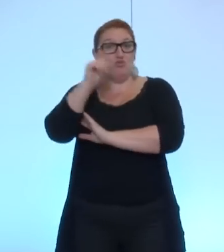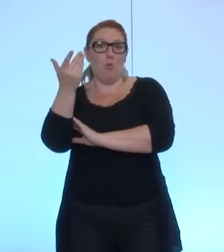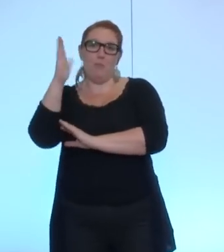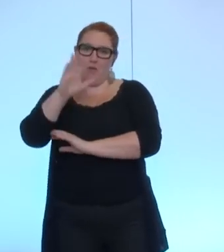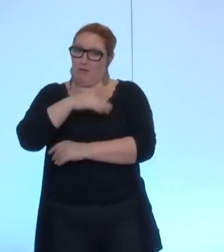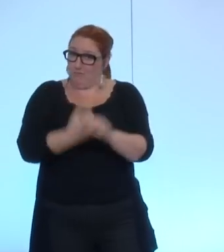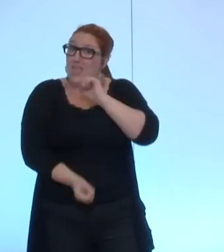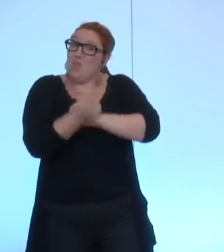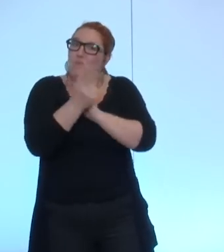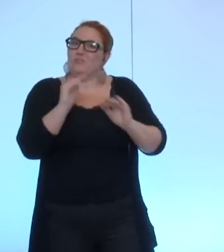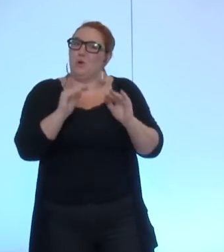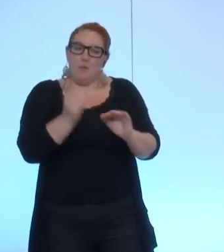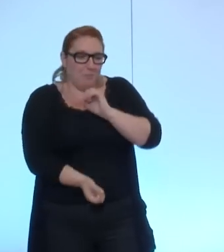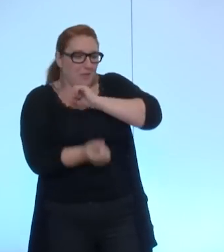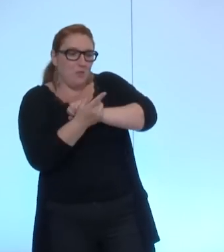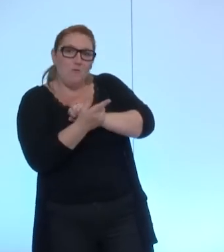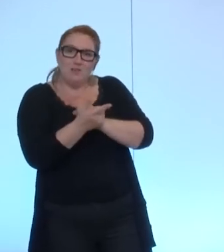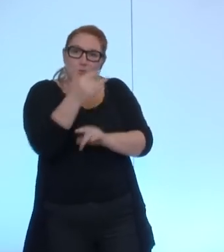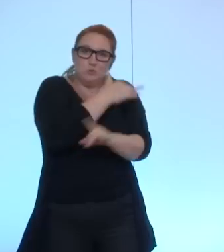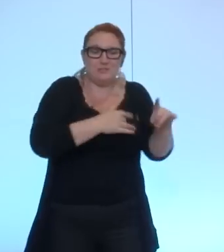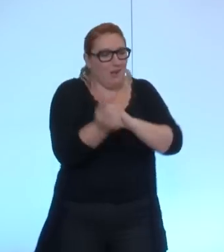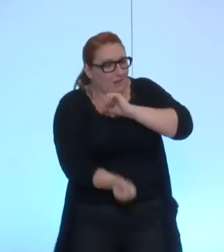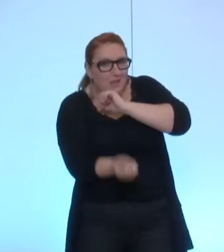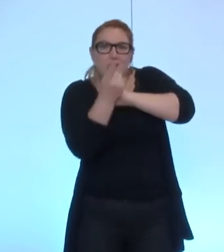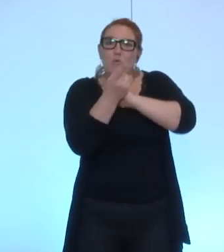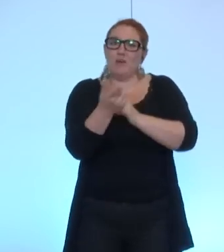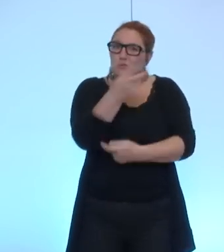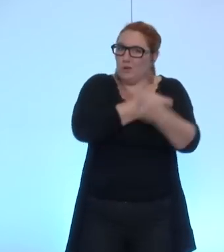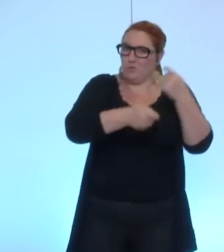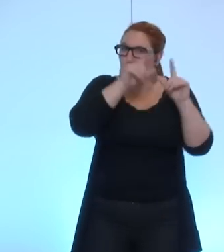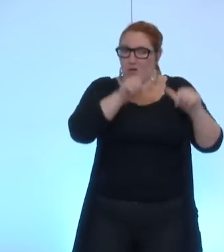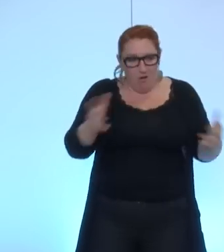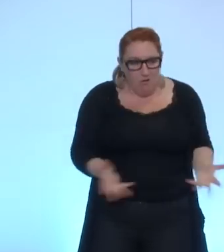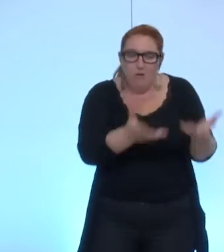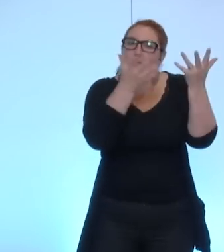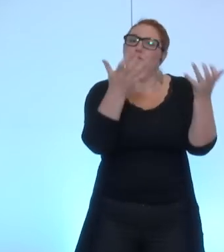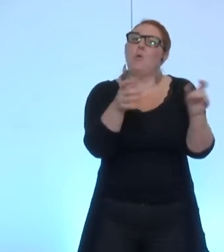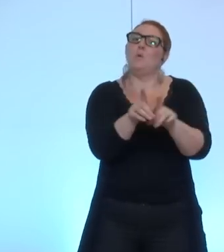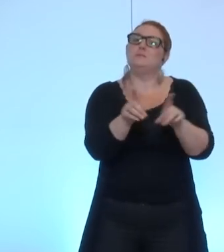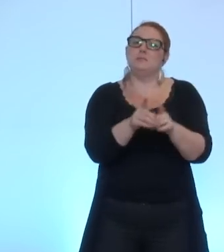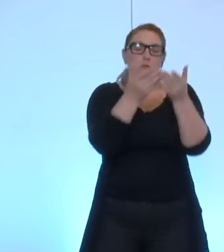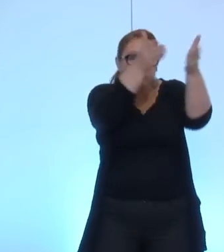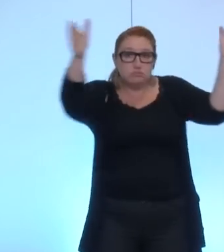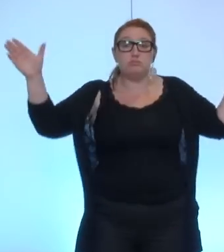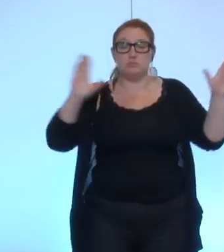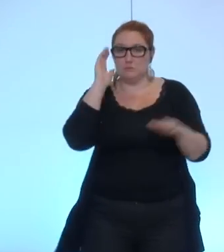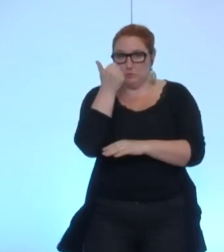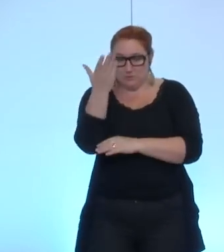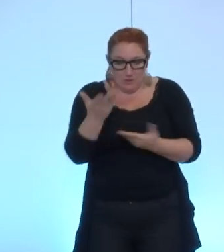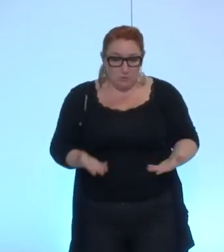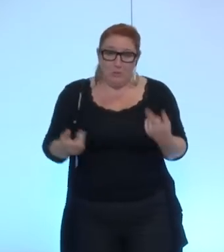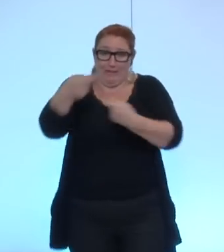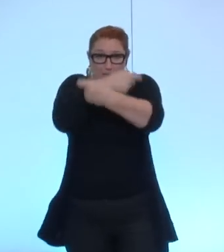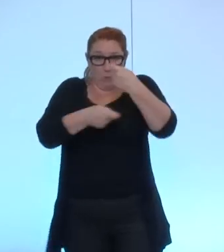sont bien de l'innovation de l'innovation sociale de l'innovation économique. Donc c'est ça finalement notre problématique aujourd'hui économique c'est comment